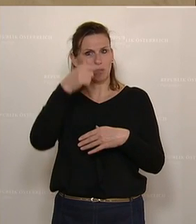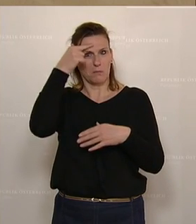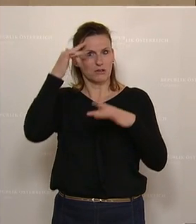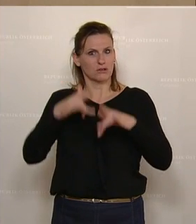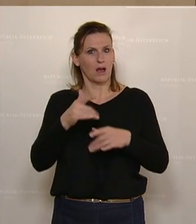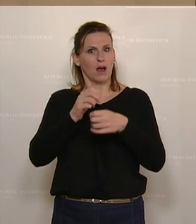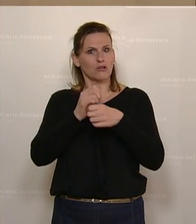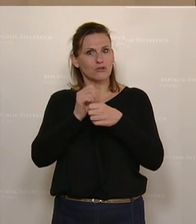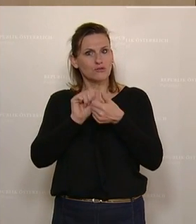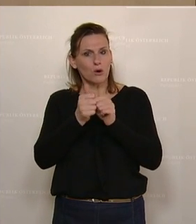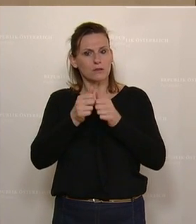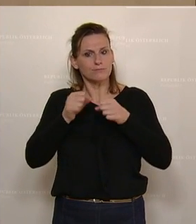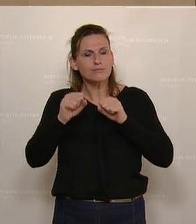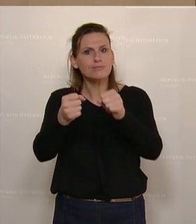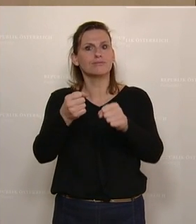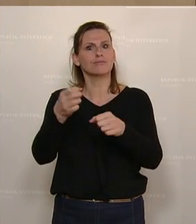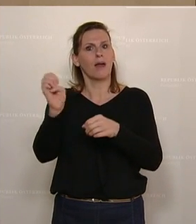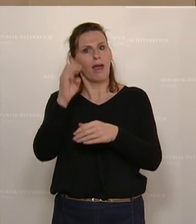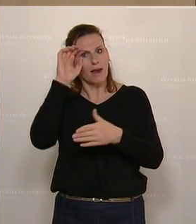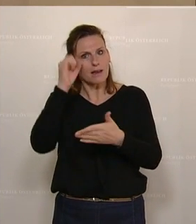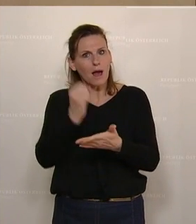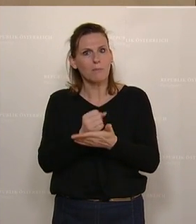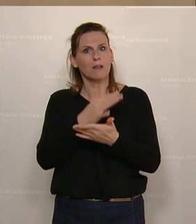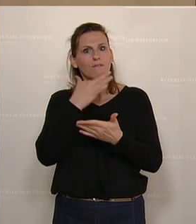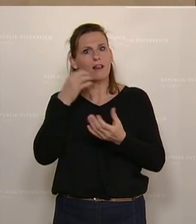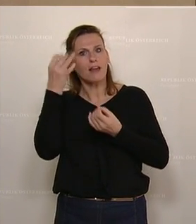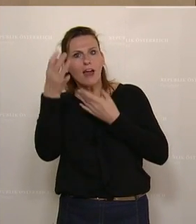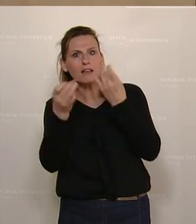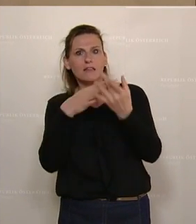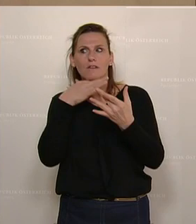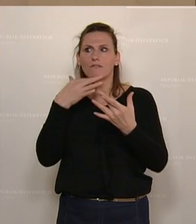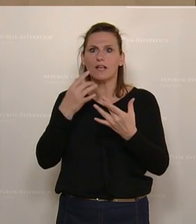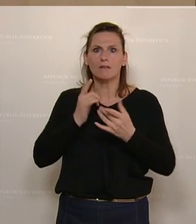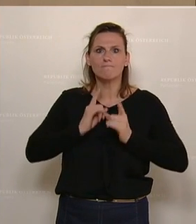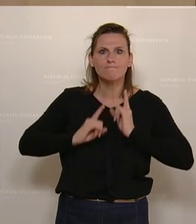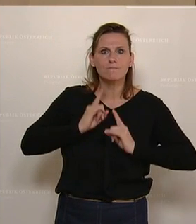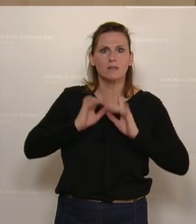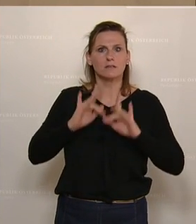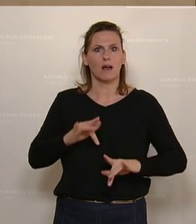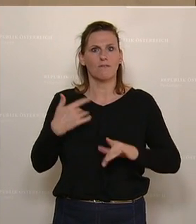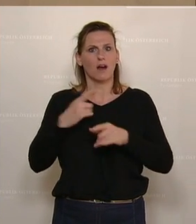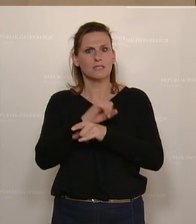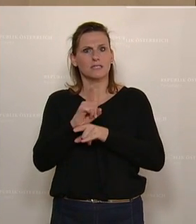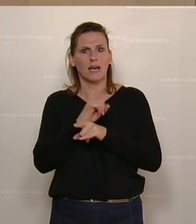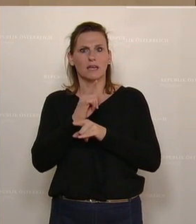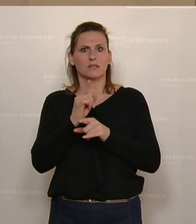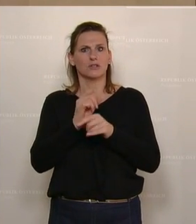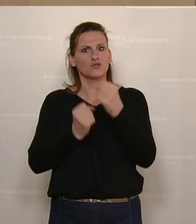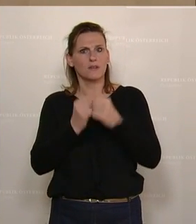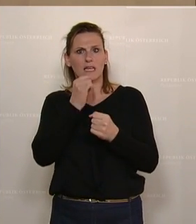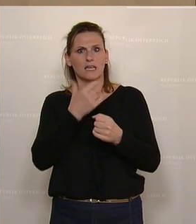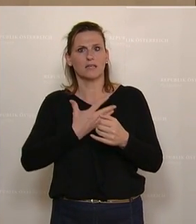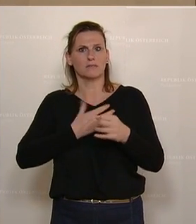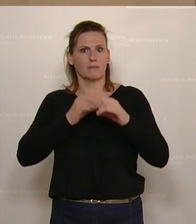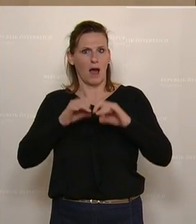engagieren und die haben sehr, sehr viel Kreativität und auch Energie bewiesen und haben sich in dieser schwierigen Zeit nicht unterkriegen lassen. Wir